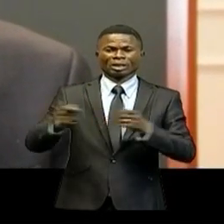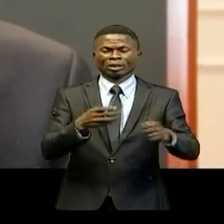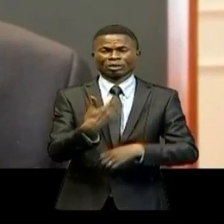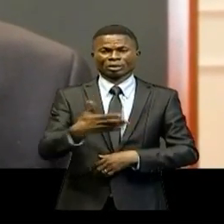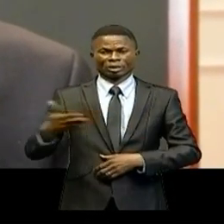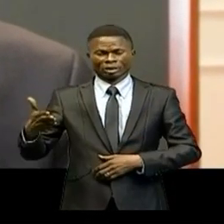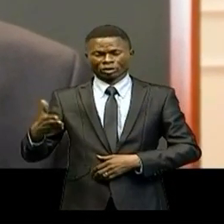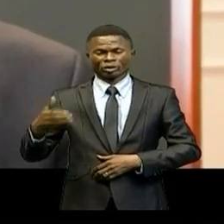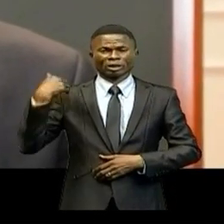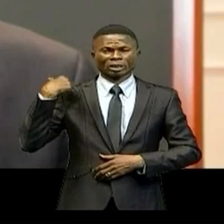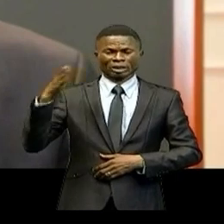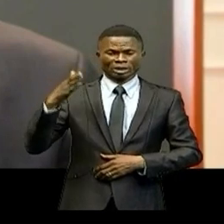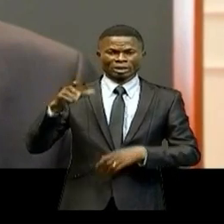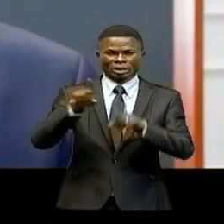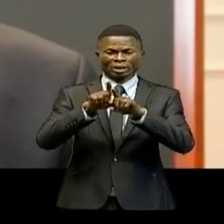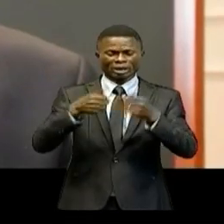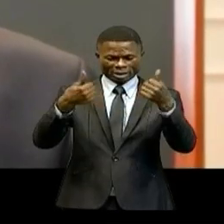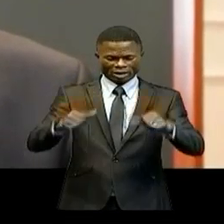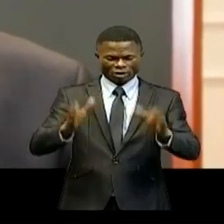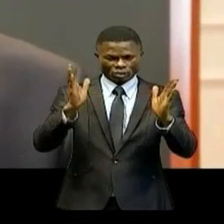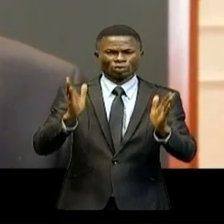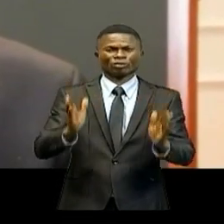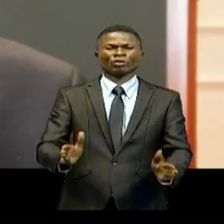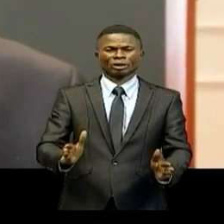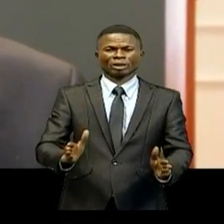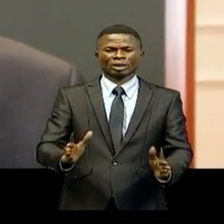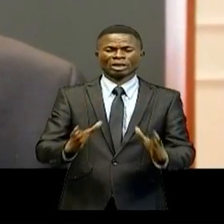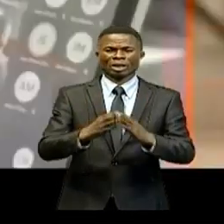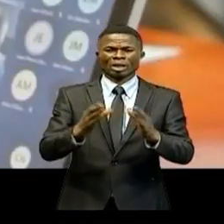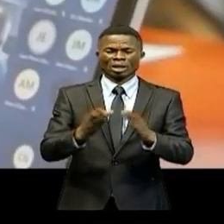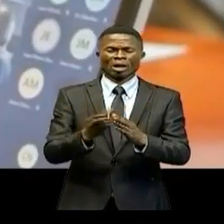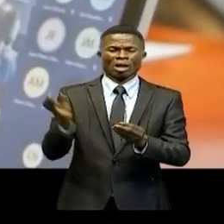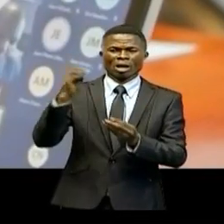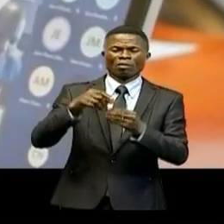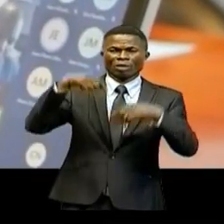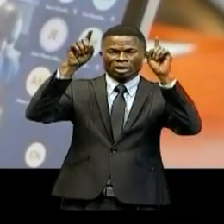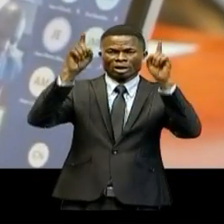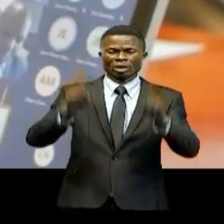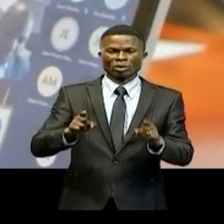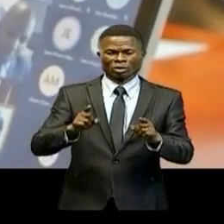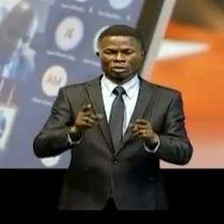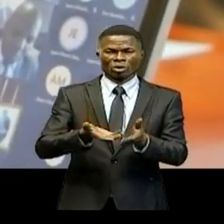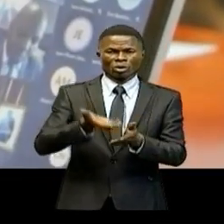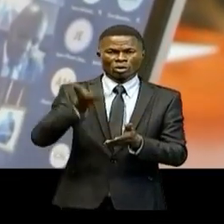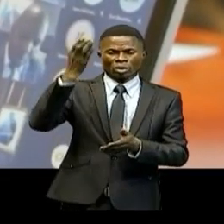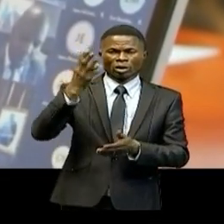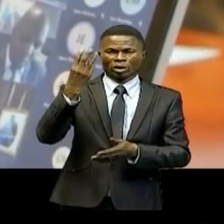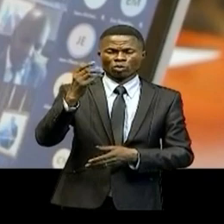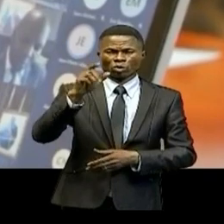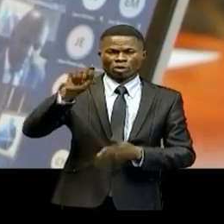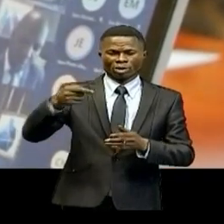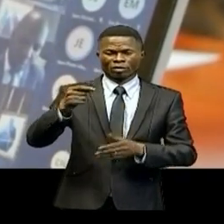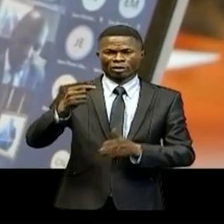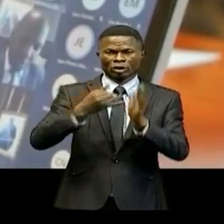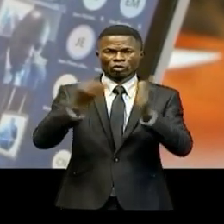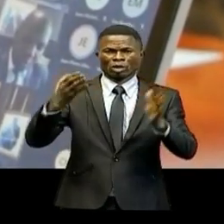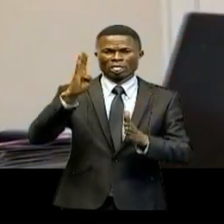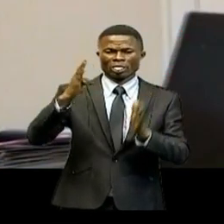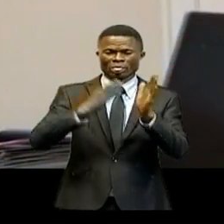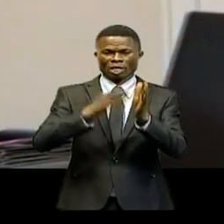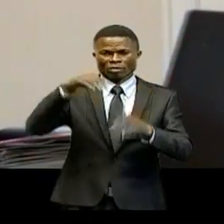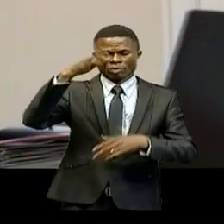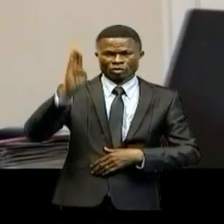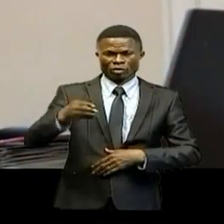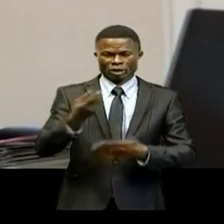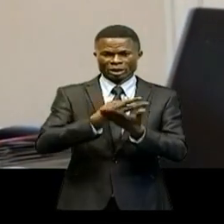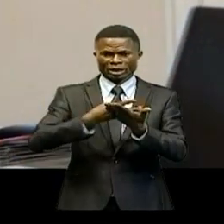services est démeuré stable avec un cumul annuel de l'inflation de 3,69% à la troisième